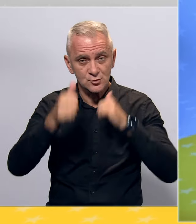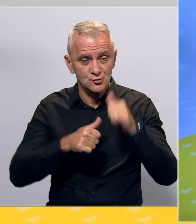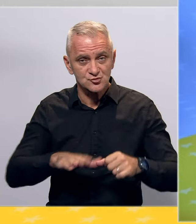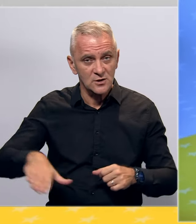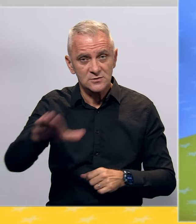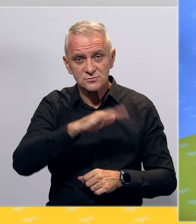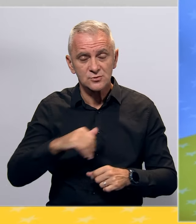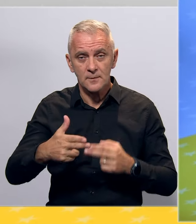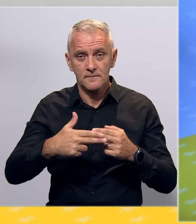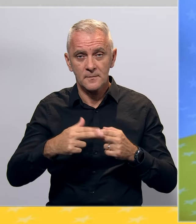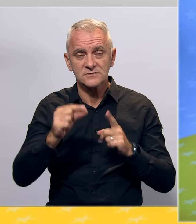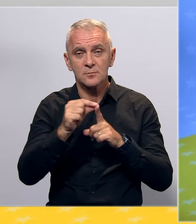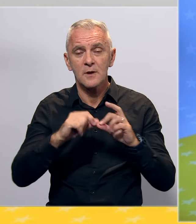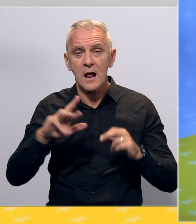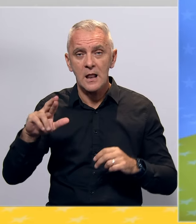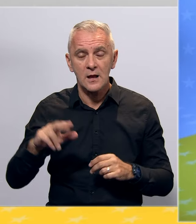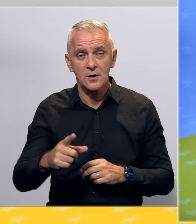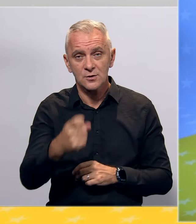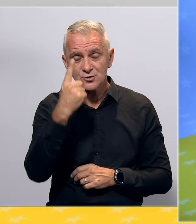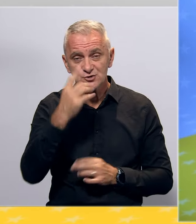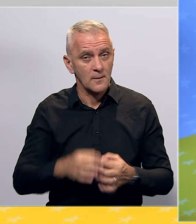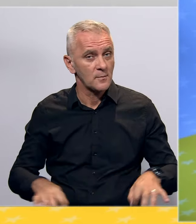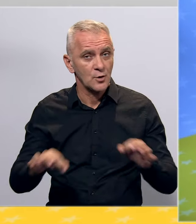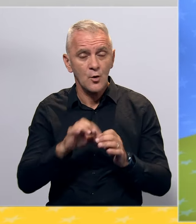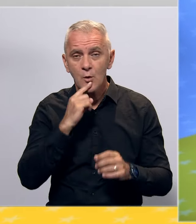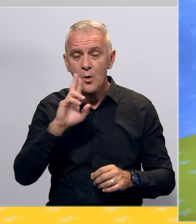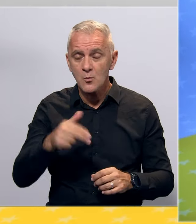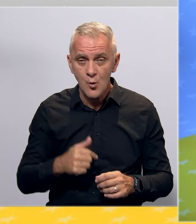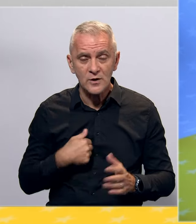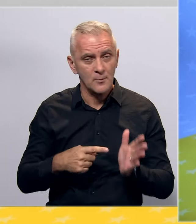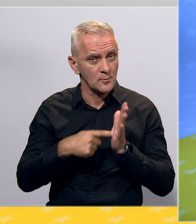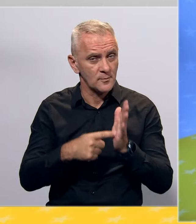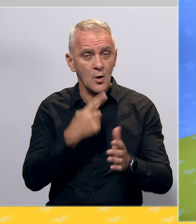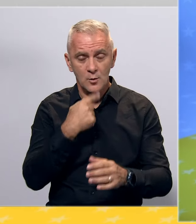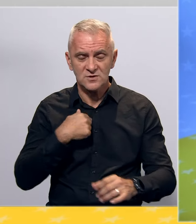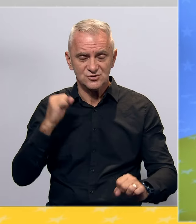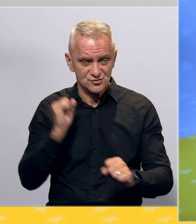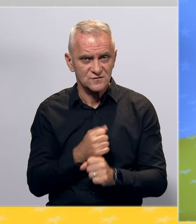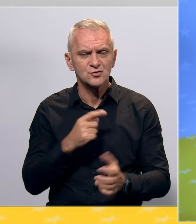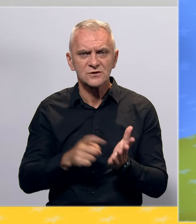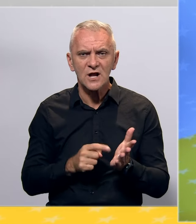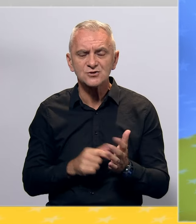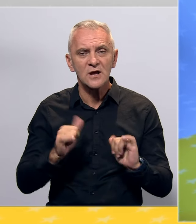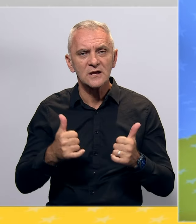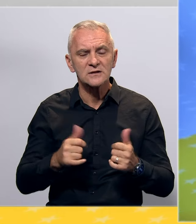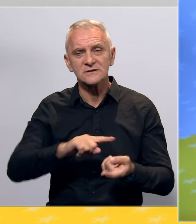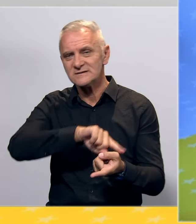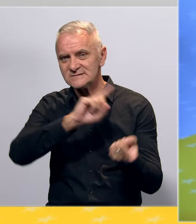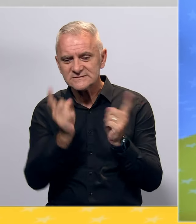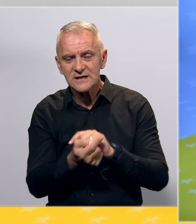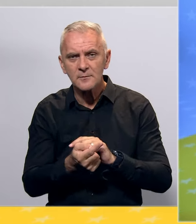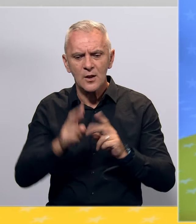zone u neposrednoj blizini Pala. Još jedan od projekata koji moramo istaći i za koji ćemo se čvrsto zalagati jeste zamjena